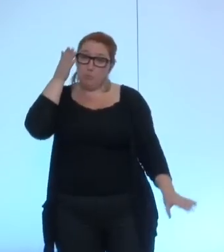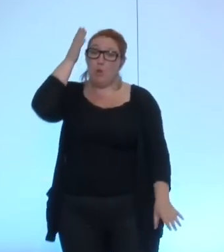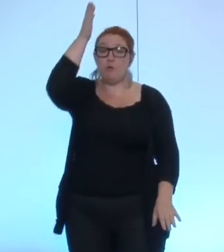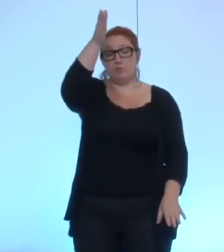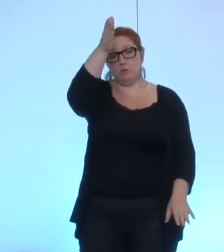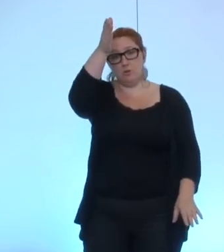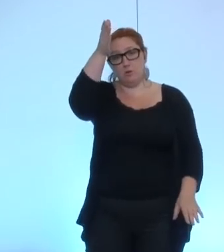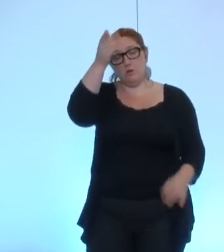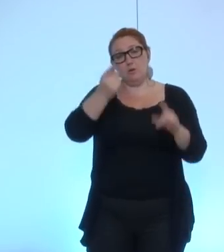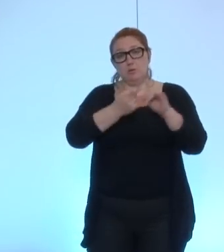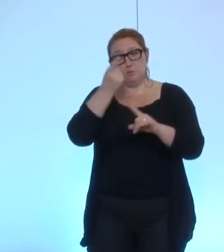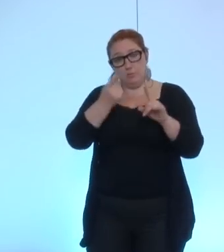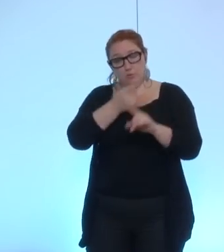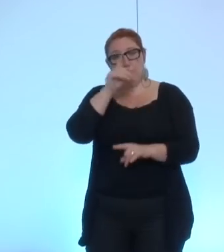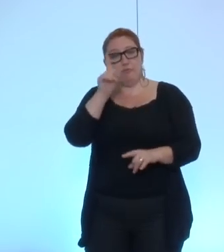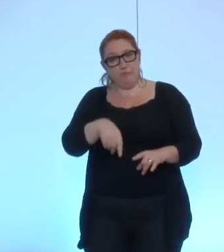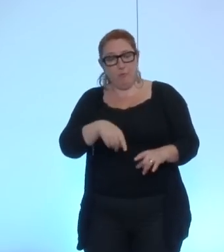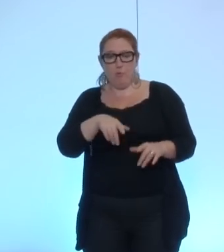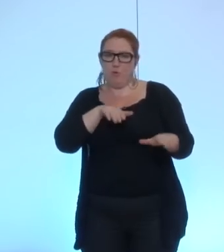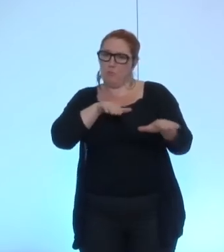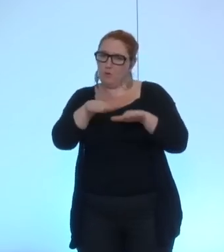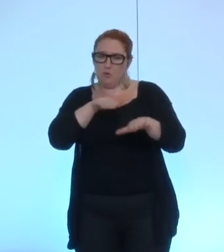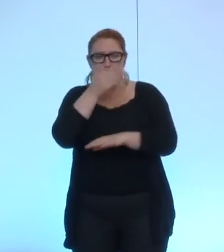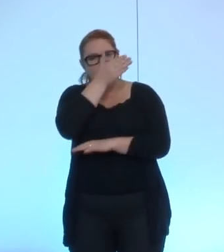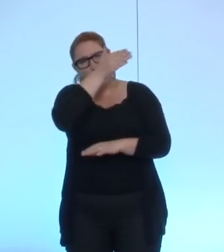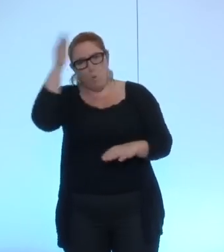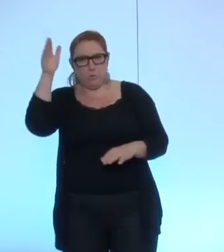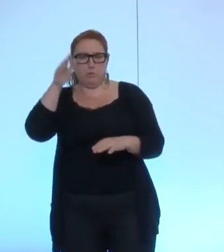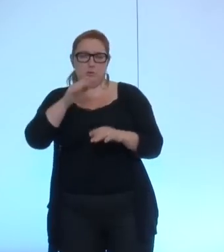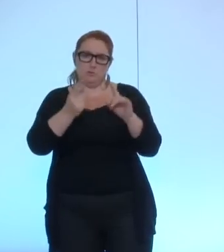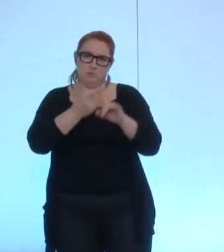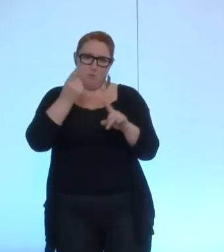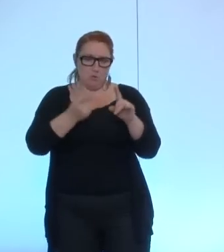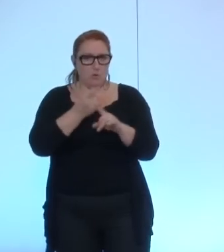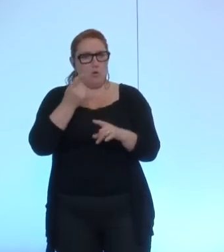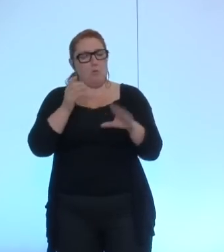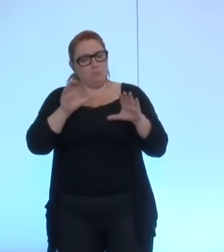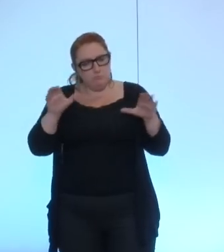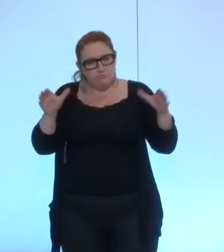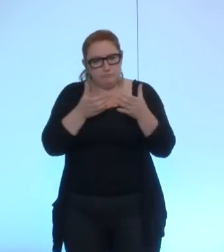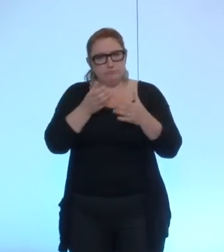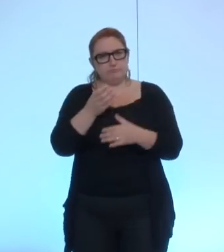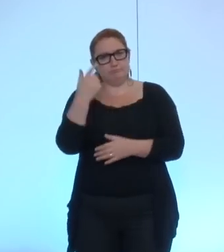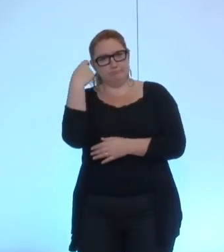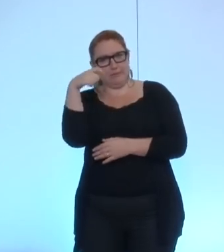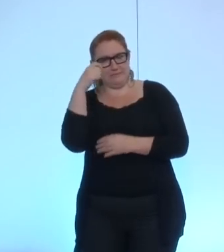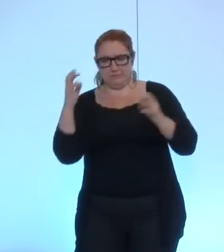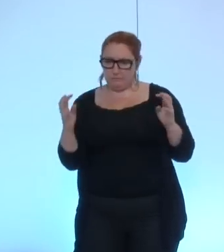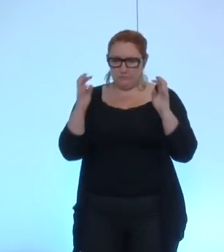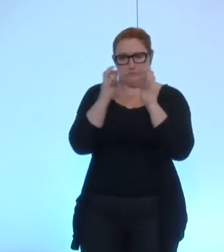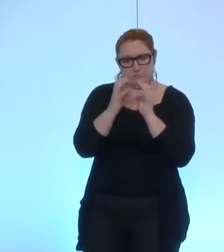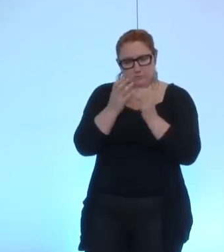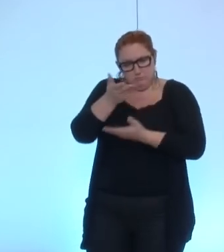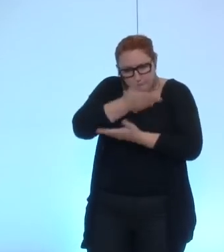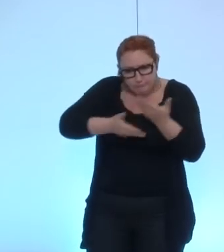nous essayons de procéder d'une autre manière nous essayons à travers la conférence des présidents de trouver une rédaction